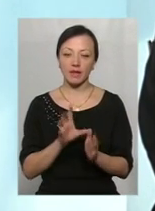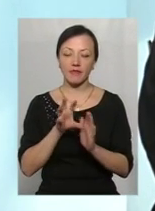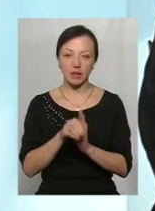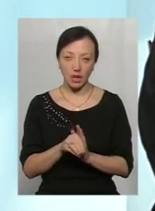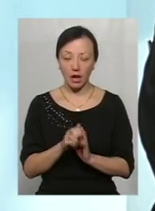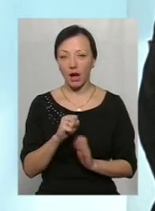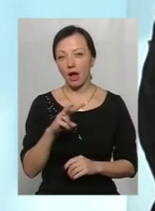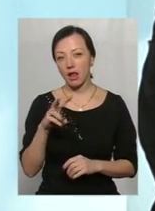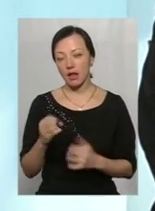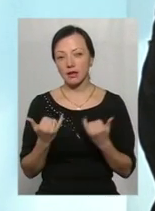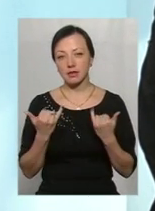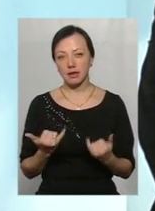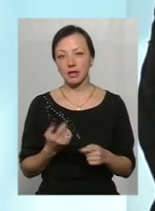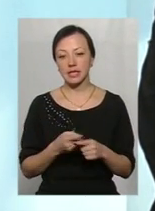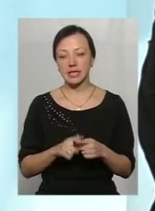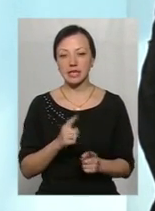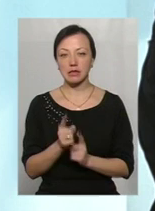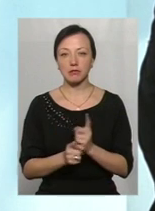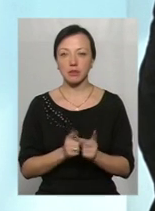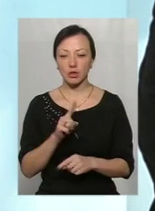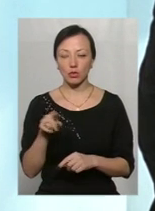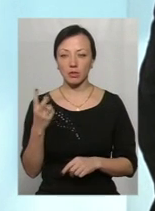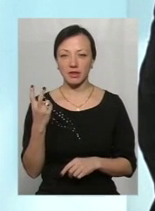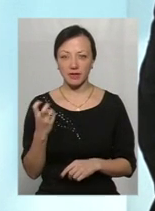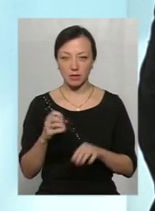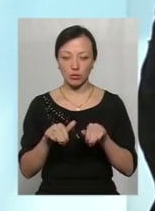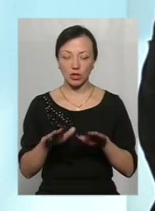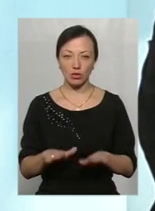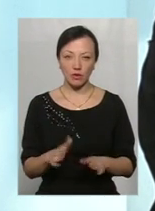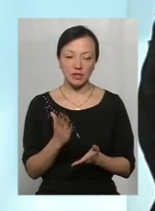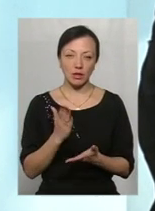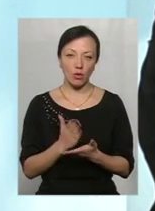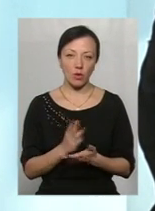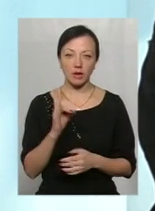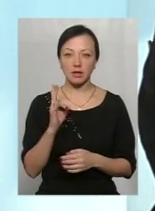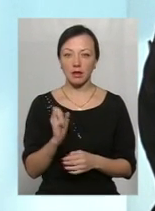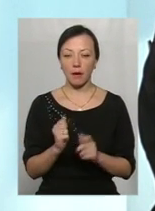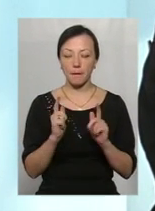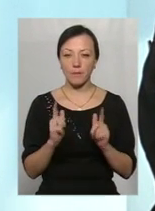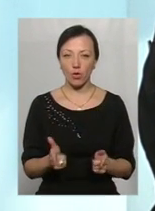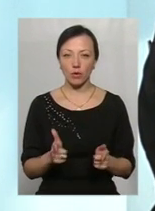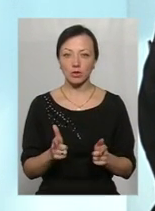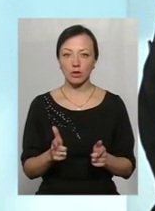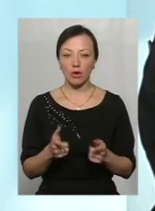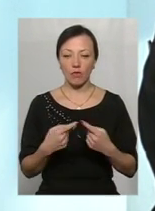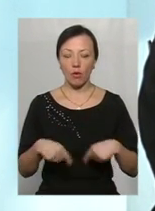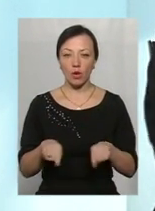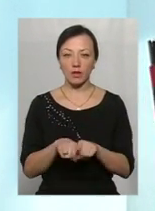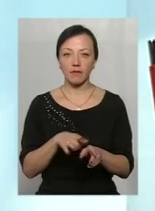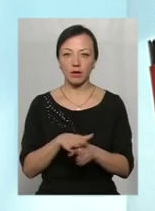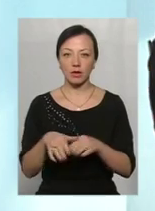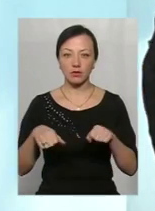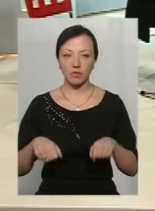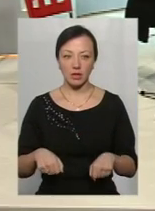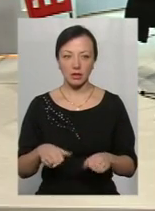Але зараз ці зміни до 200-ї постанови, вони знаходяться на погодженні в органах виконавчої